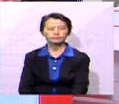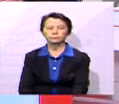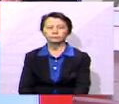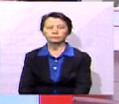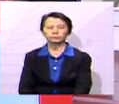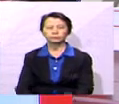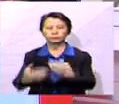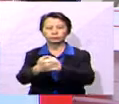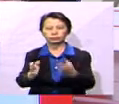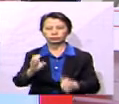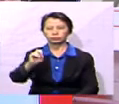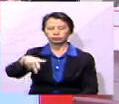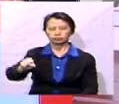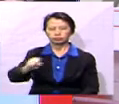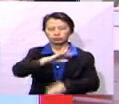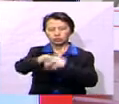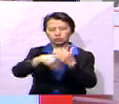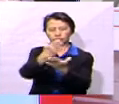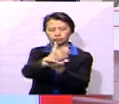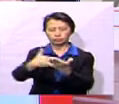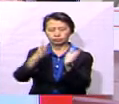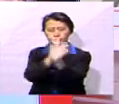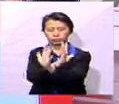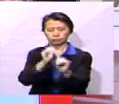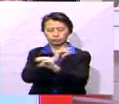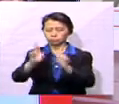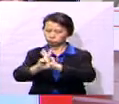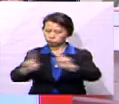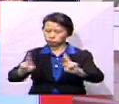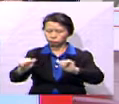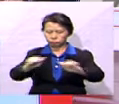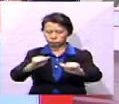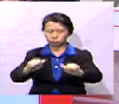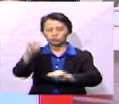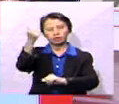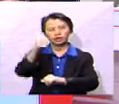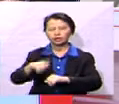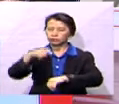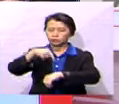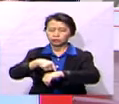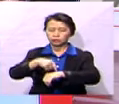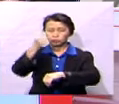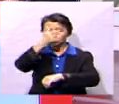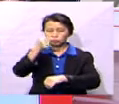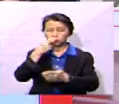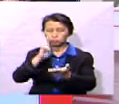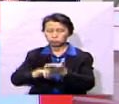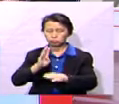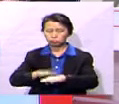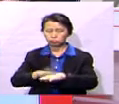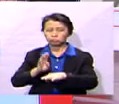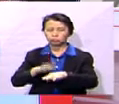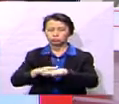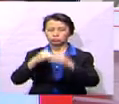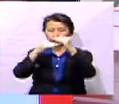Bilik operasi bencana di semua bahagian di Sarawak bersedia untuk diaktifkan pada bila-bila masa. Susulan notis amaran cuaca